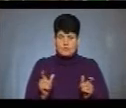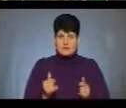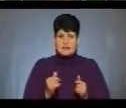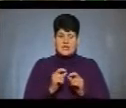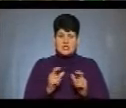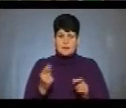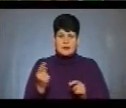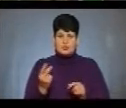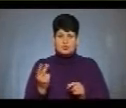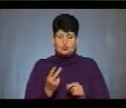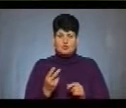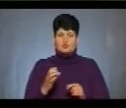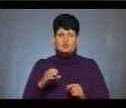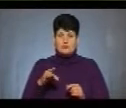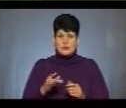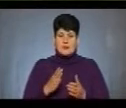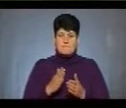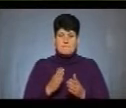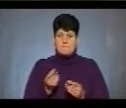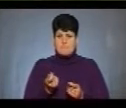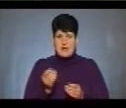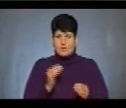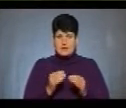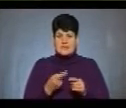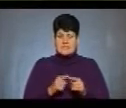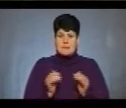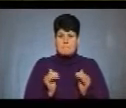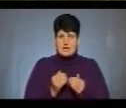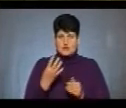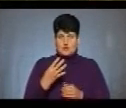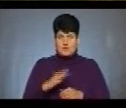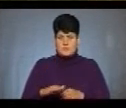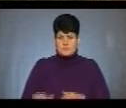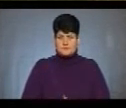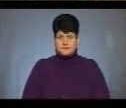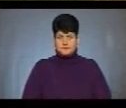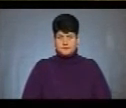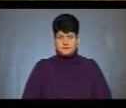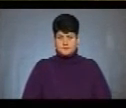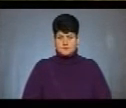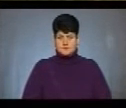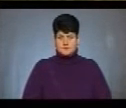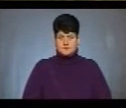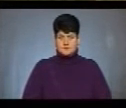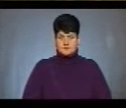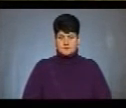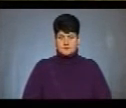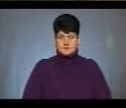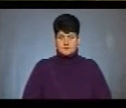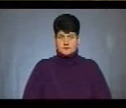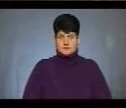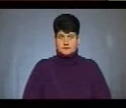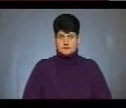першого-другого ступеня, як у Підлісному, малокомплектність – це менше 40 учнів. Діана Ярошенко, Василь Панчук, новини на Суспільному.